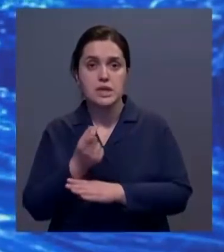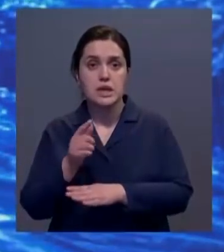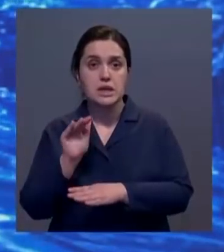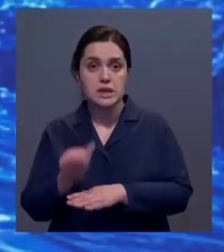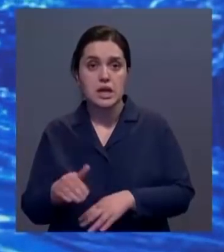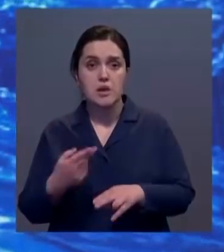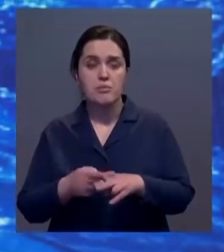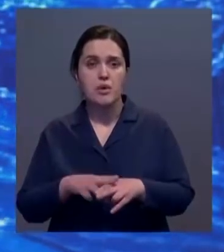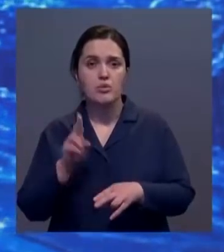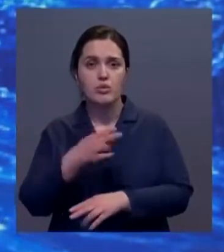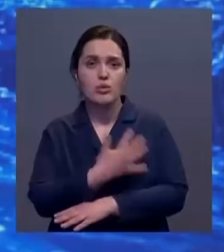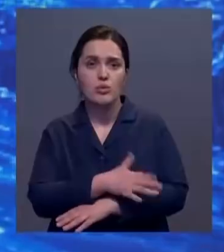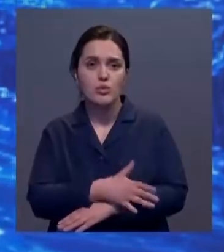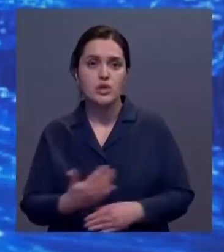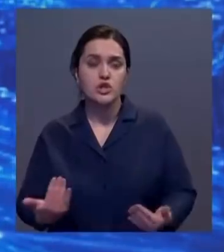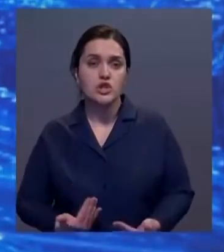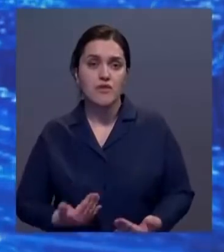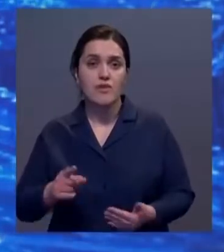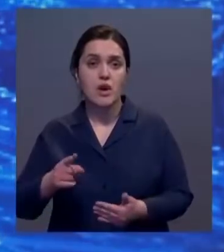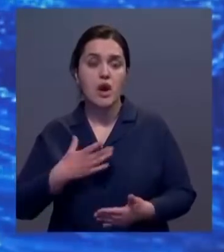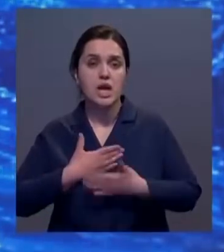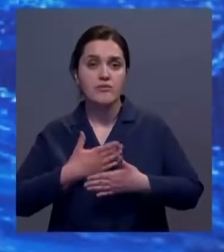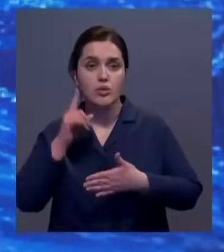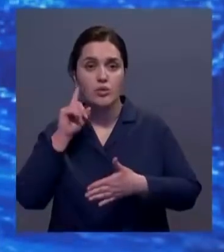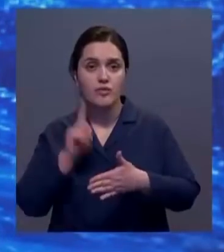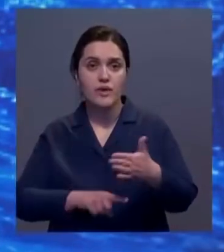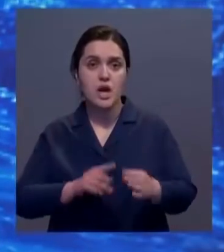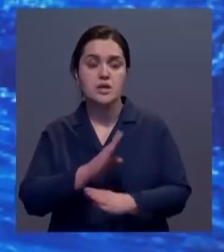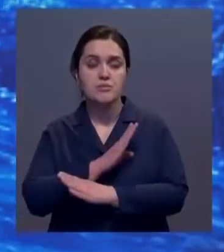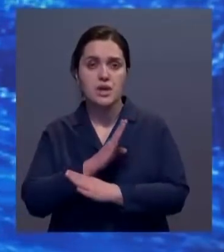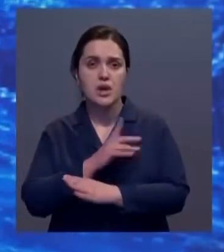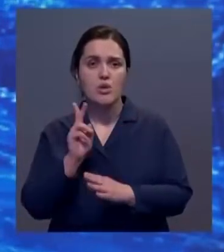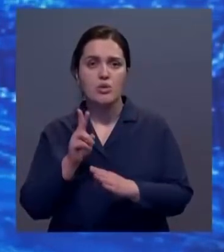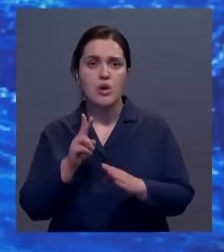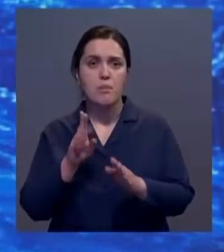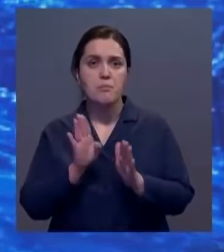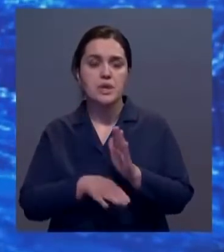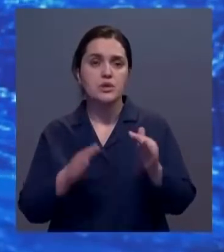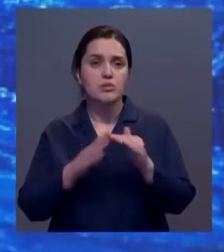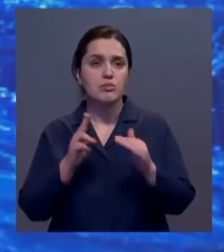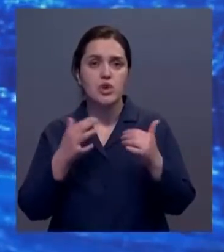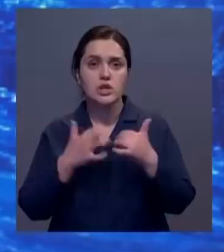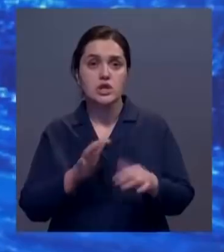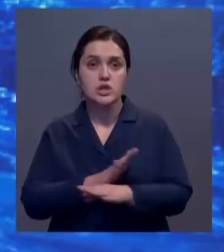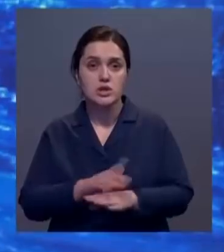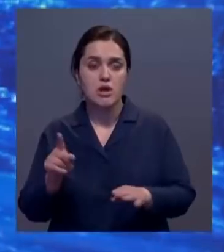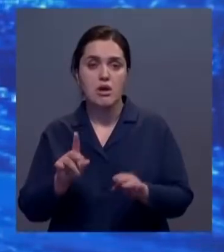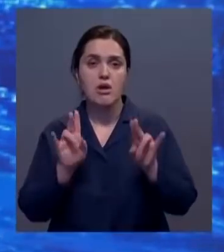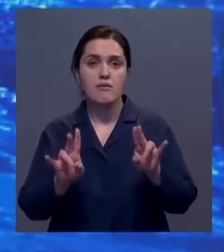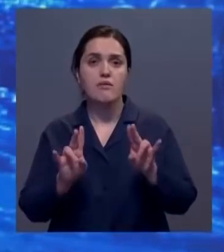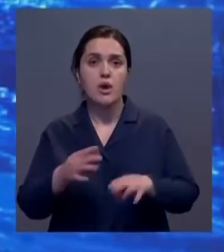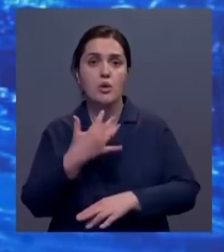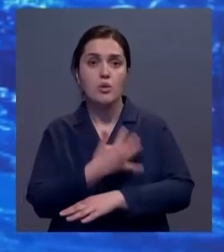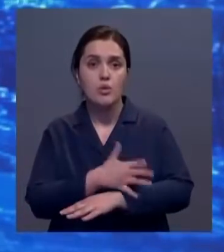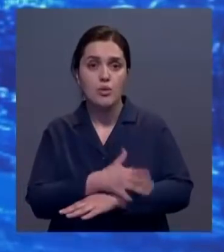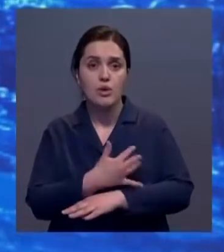жителей вульваров и парков. Активисты уверены, смерти бездомных никто не считает. Между тем, именно они месяцами находились не только